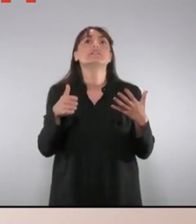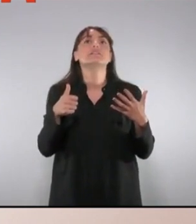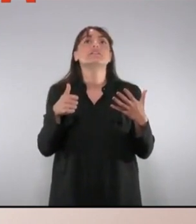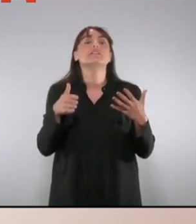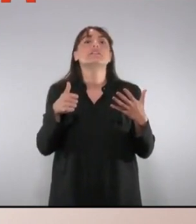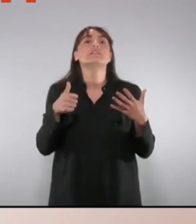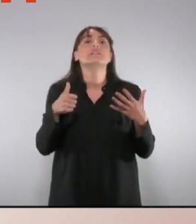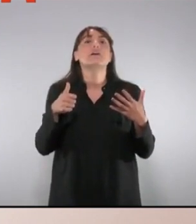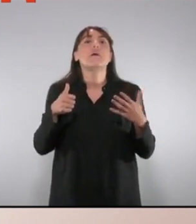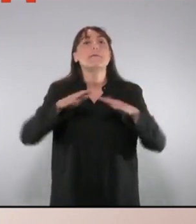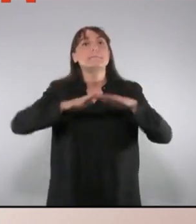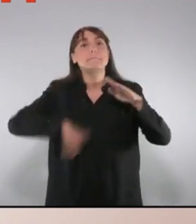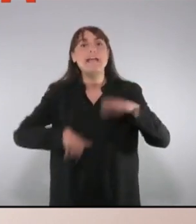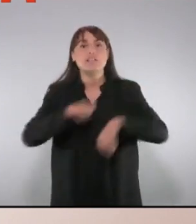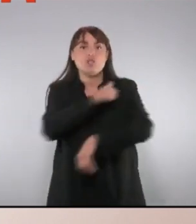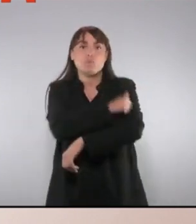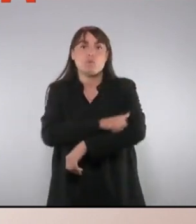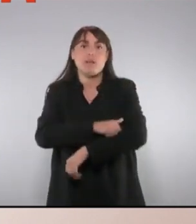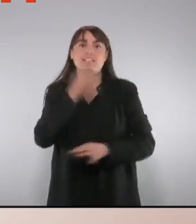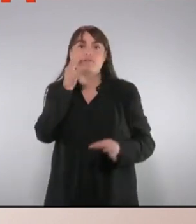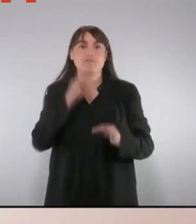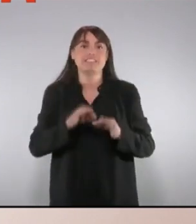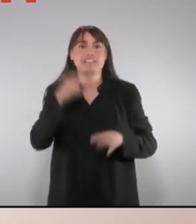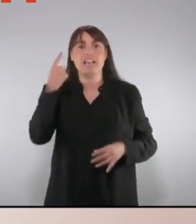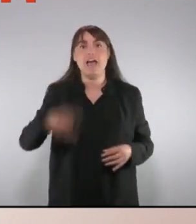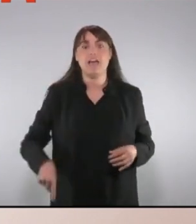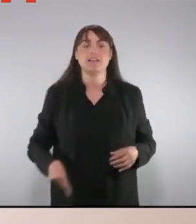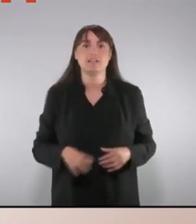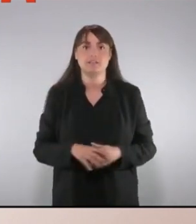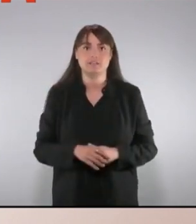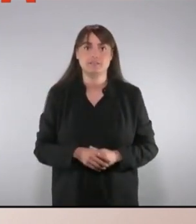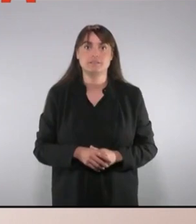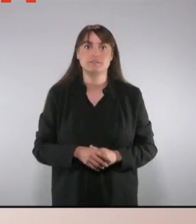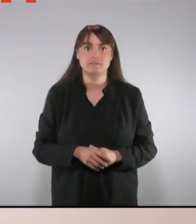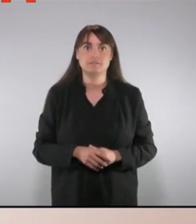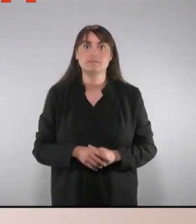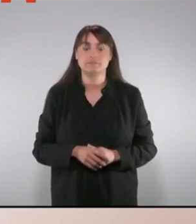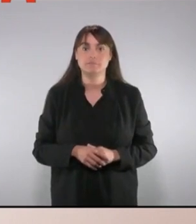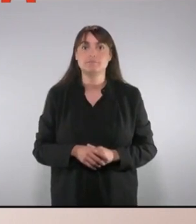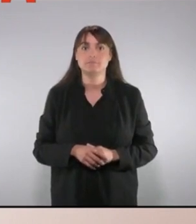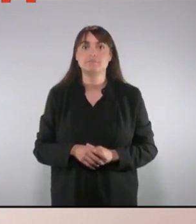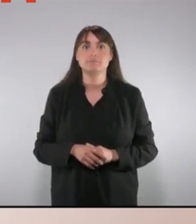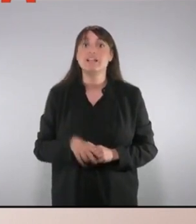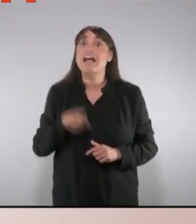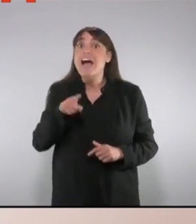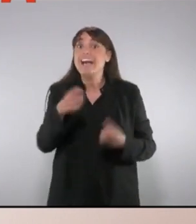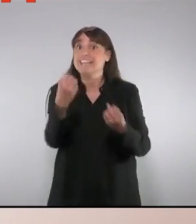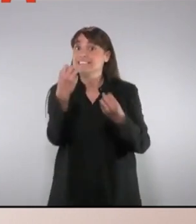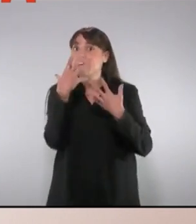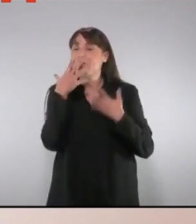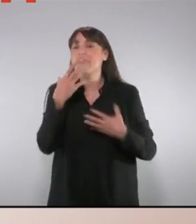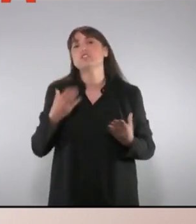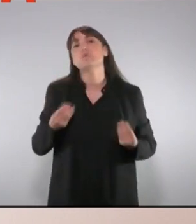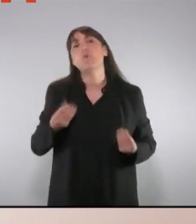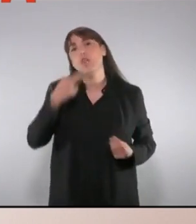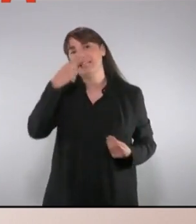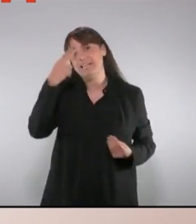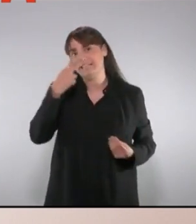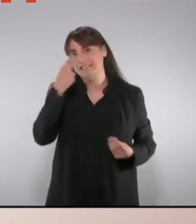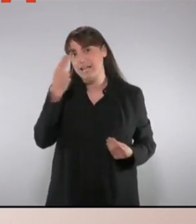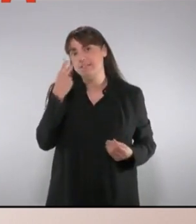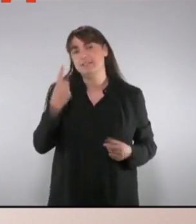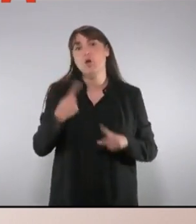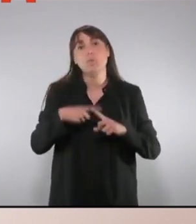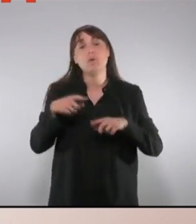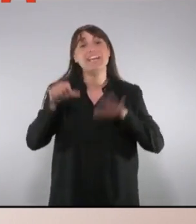menor índex de pobresa infantil. Crec que aquesta dada explica moltíssimes coses sobre la seguretat, sobre la seguretat en la comunitat i